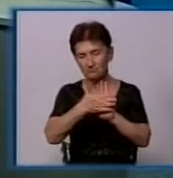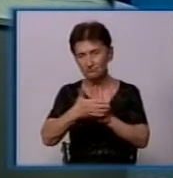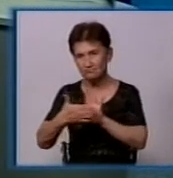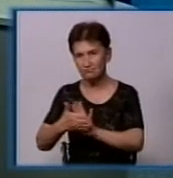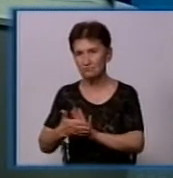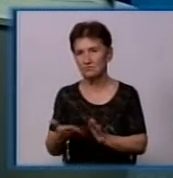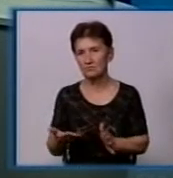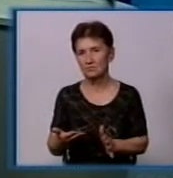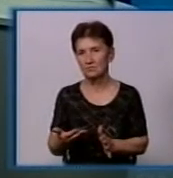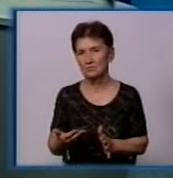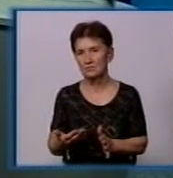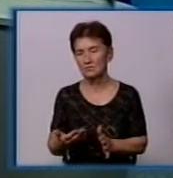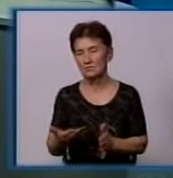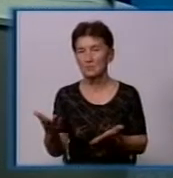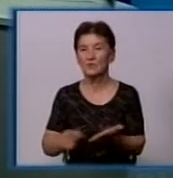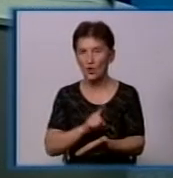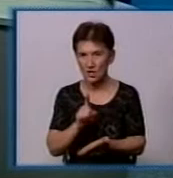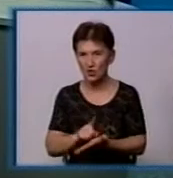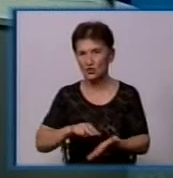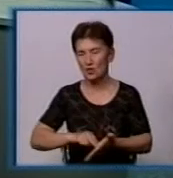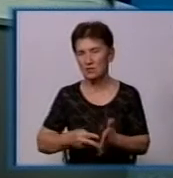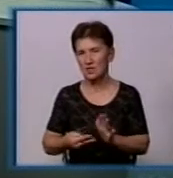обклеїть рекламою. Звісно, планируємо.